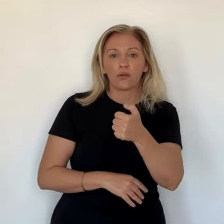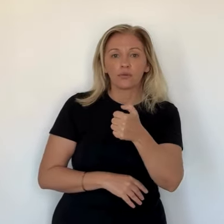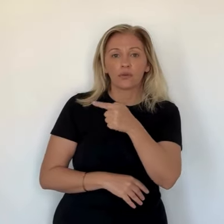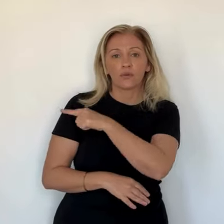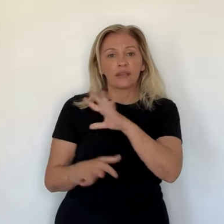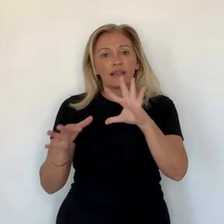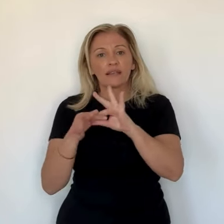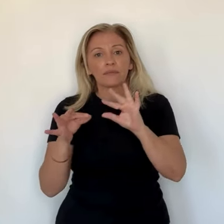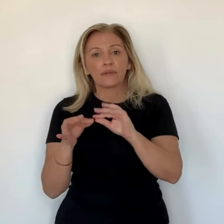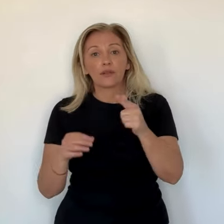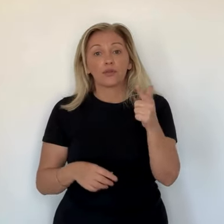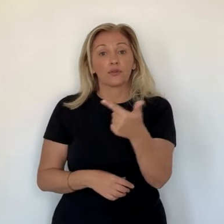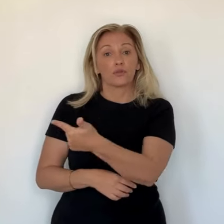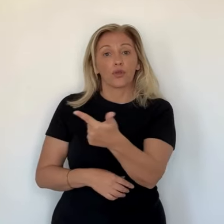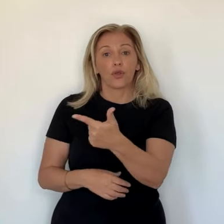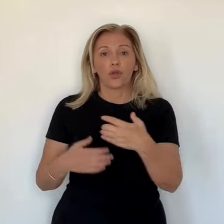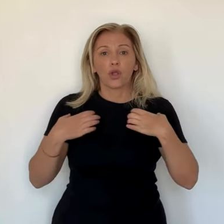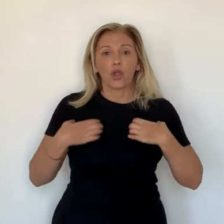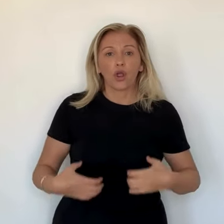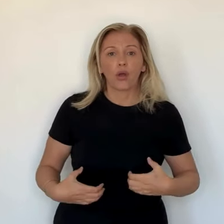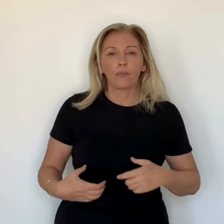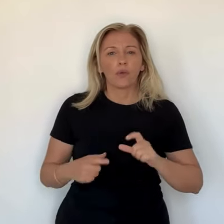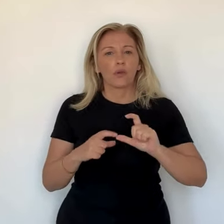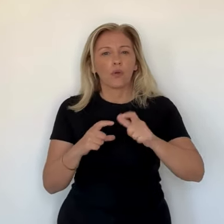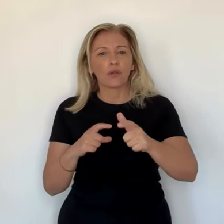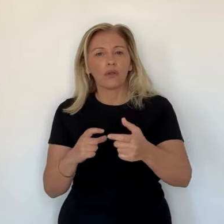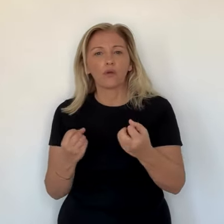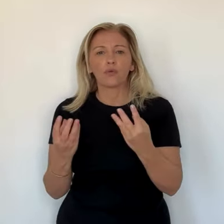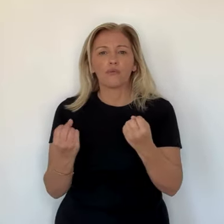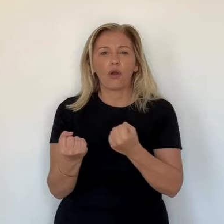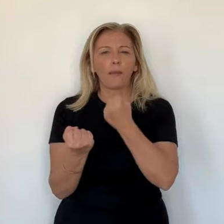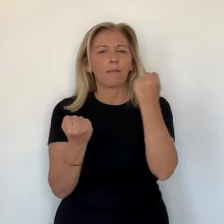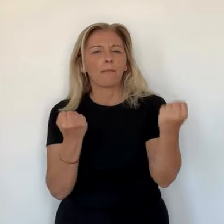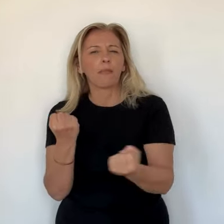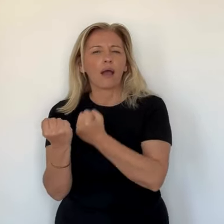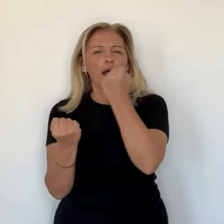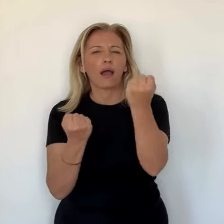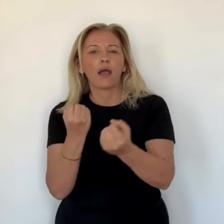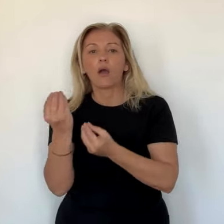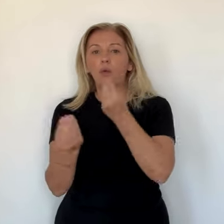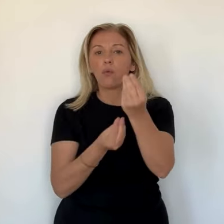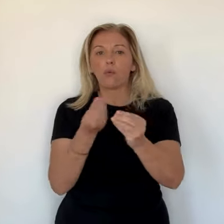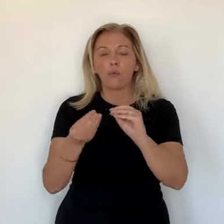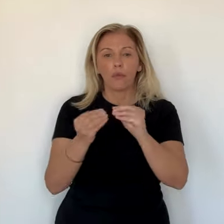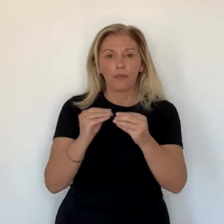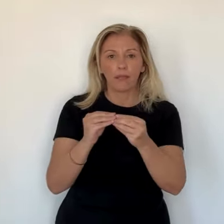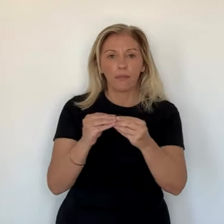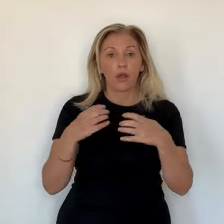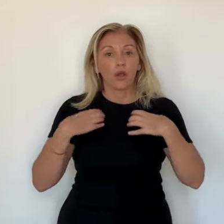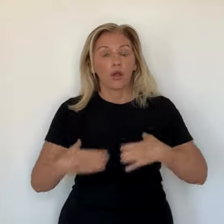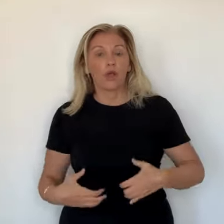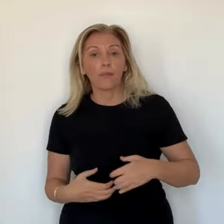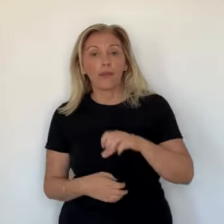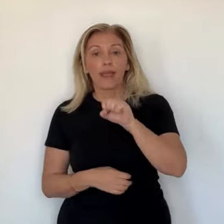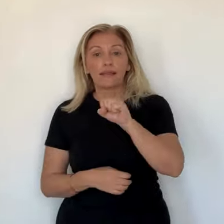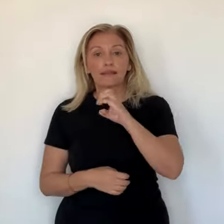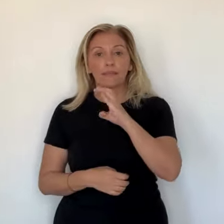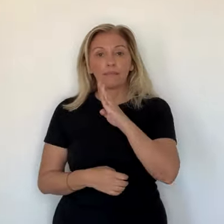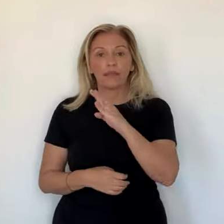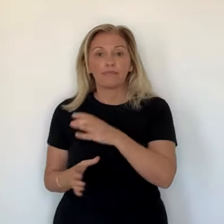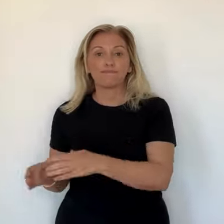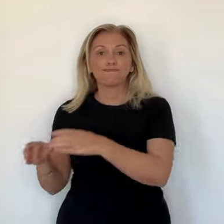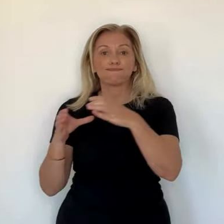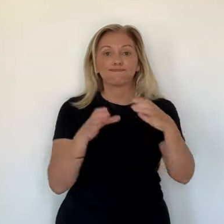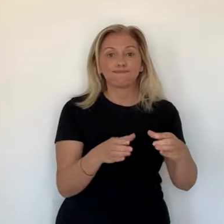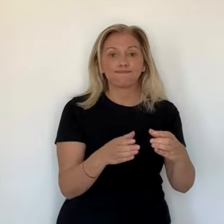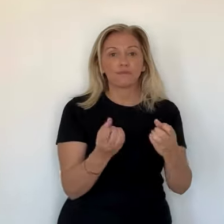par le coordinateur de la sécurité en Corse Arnaud Vieul par délégation du préfet de Corse. Il y est précisé que les déplacements des deux clubs sont souvent